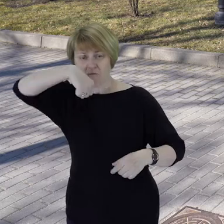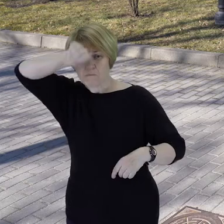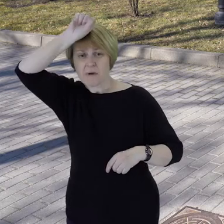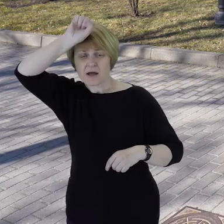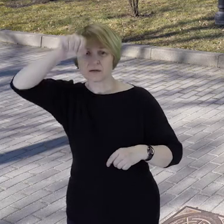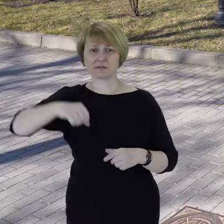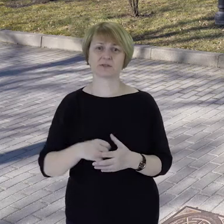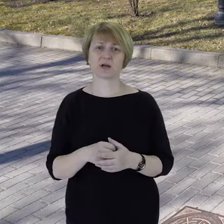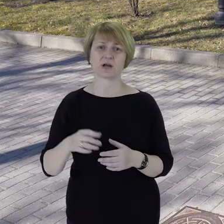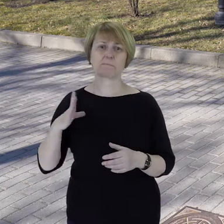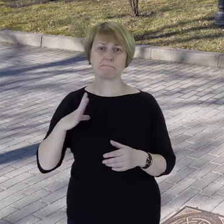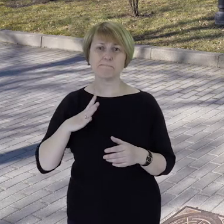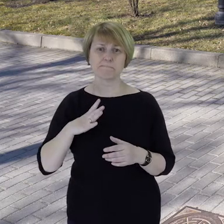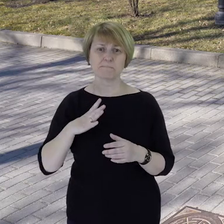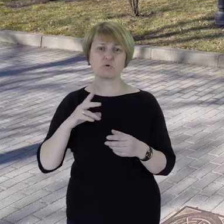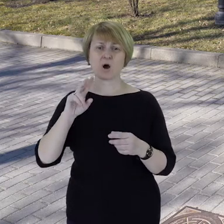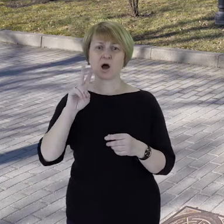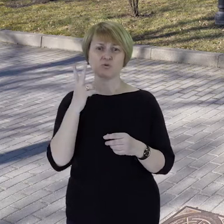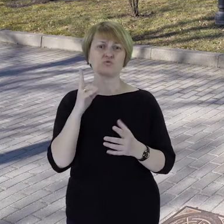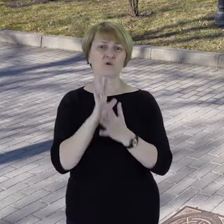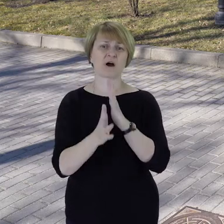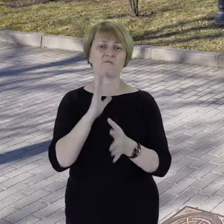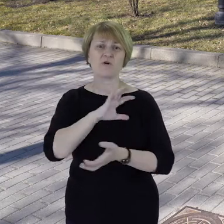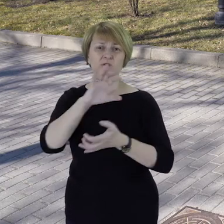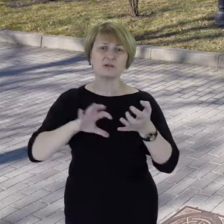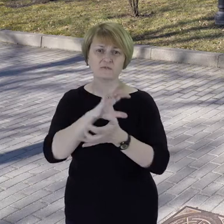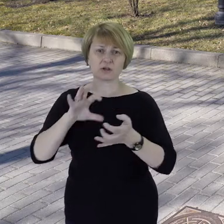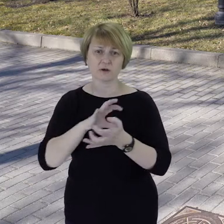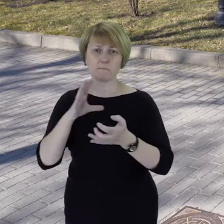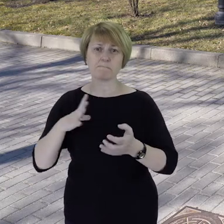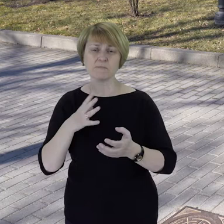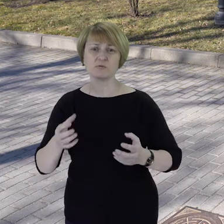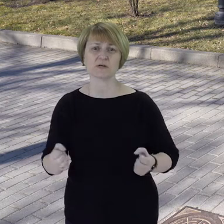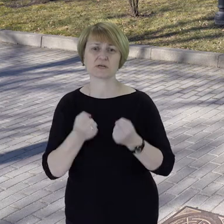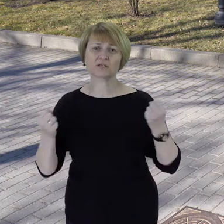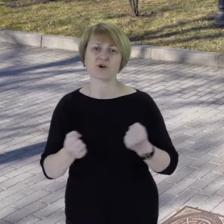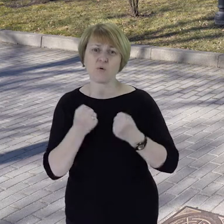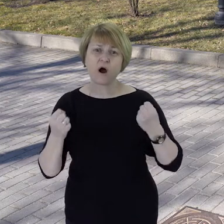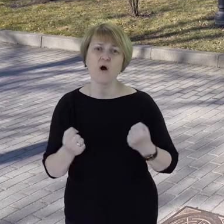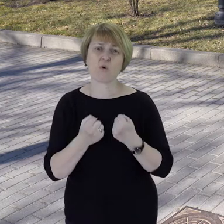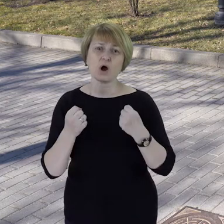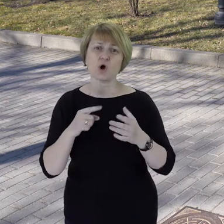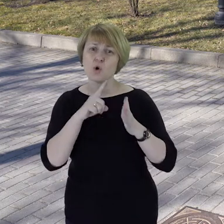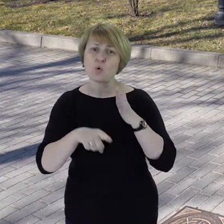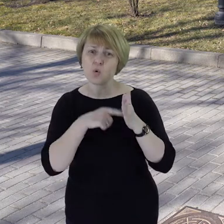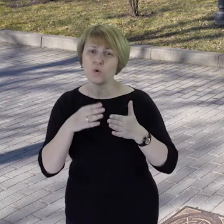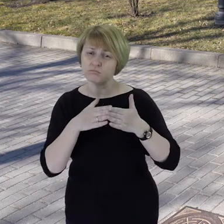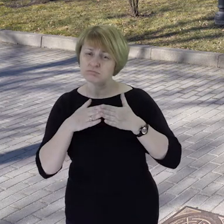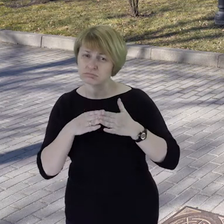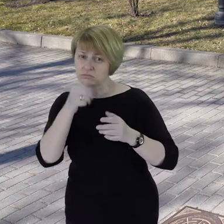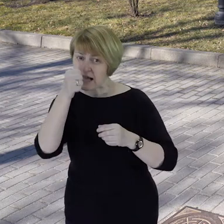a kiedy wybuchła wojna zaczęły działać w takim kółku